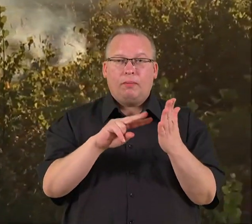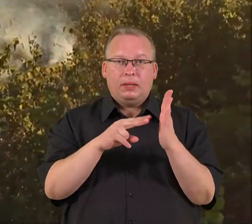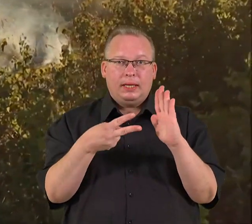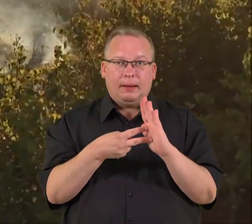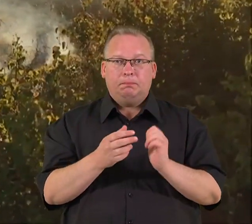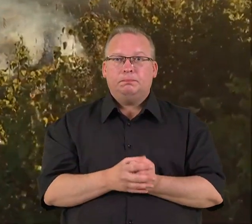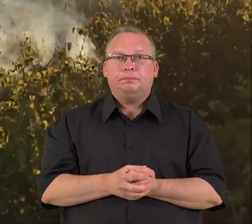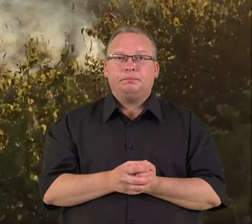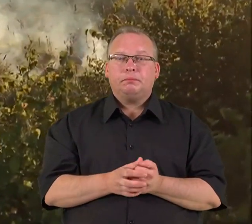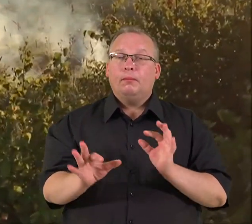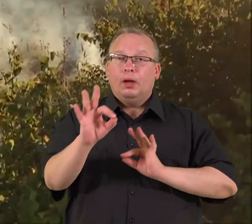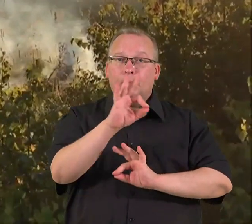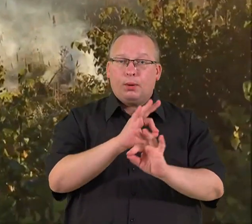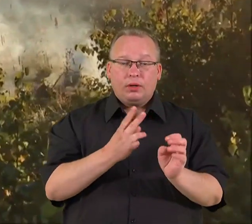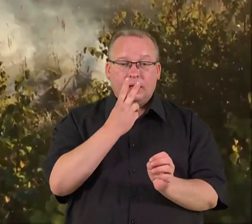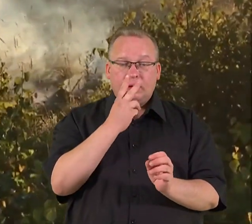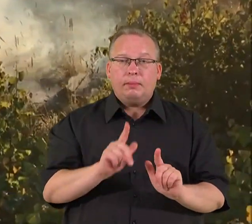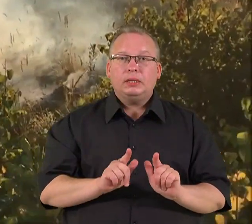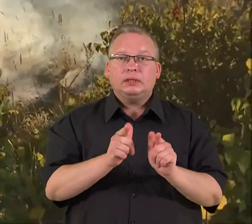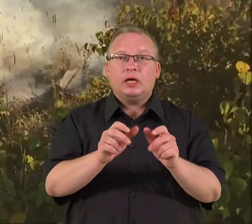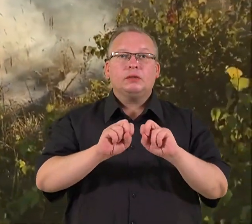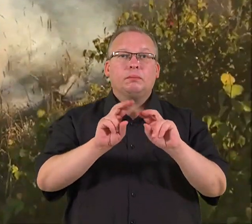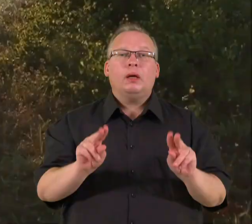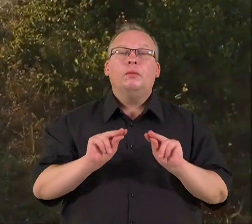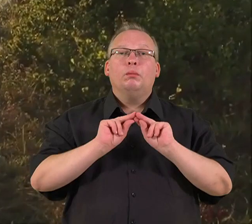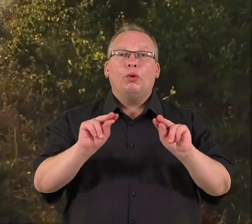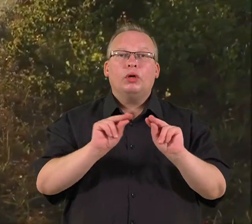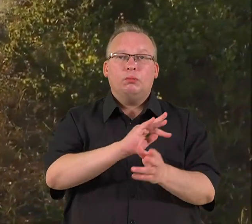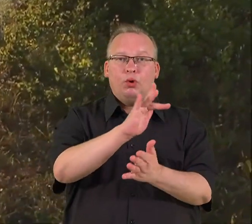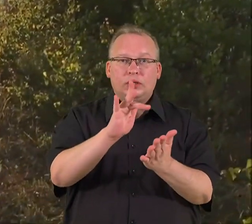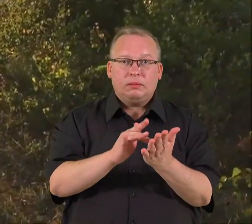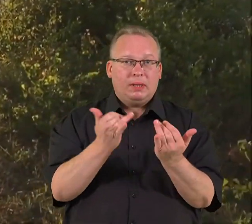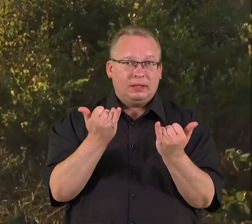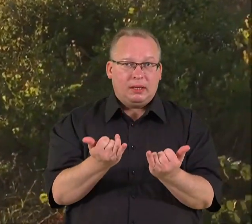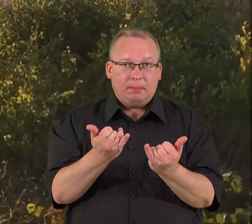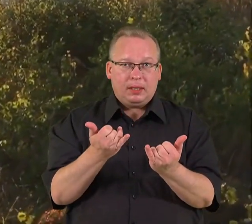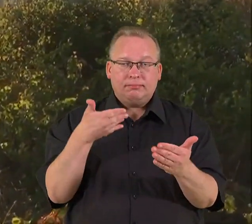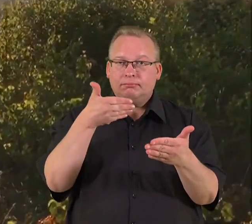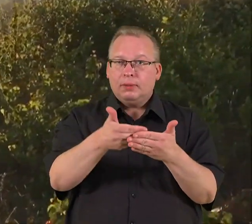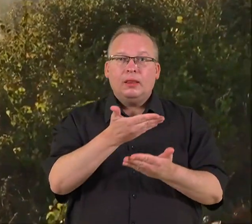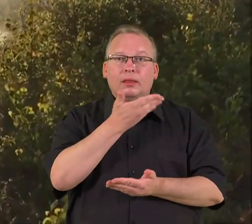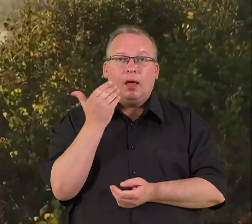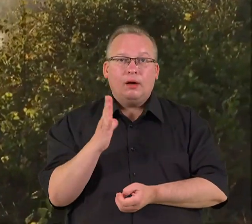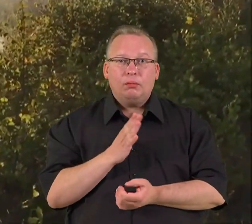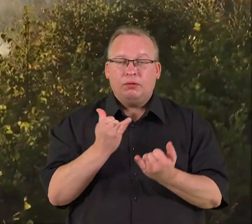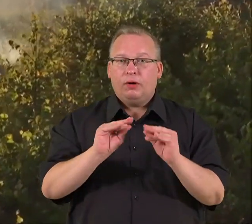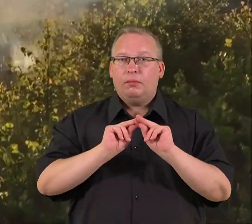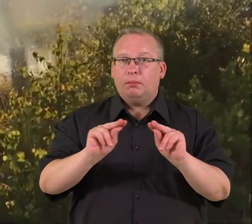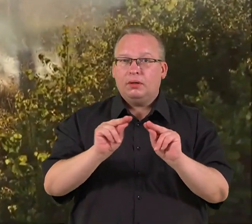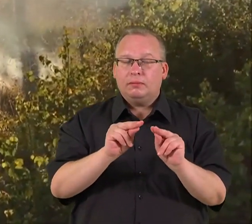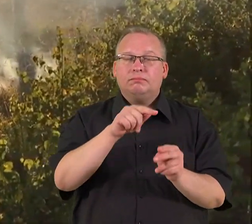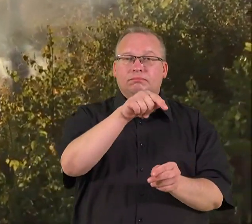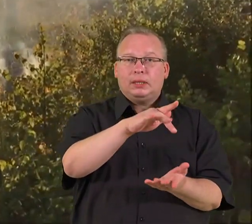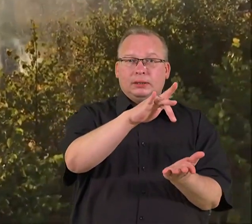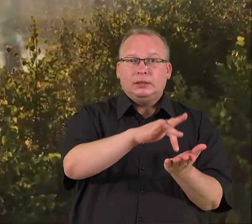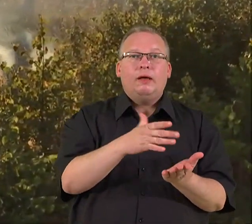šviesoje. Projekte numatytas teikti ir specialius mokymų centrus jų iki šiol nebuvo. Centras pagrindinis mokymo turėtų būti Vilniuje, bet mes